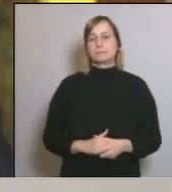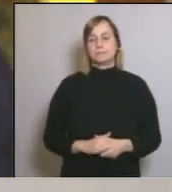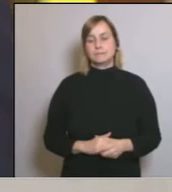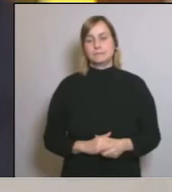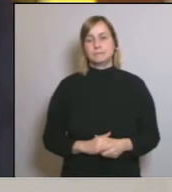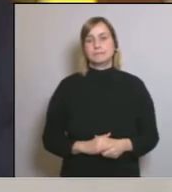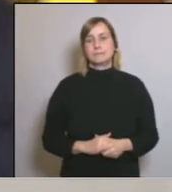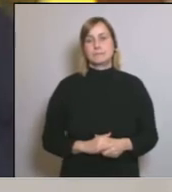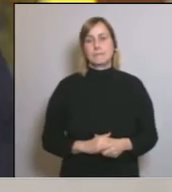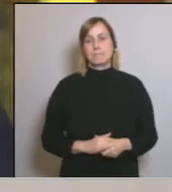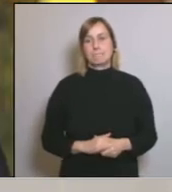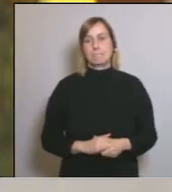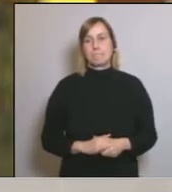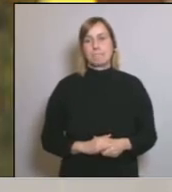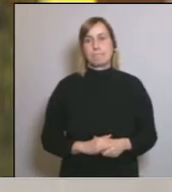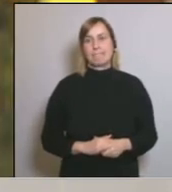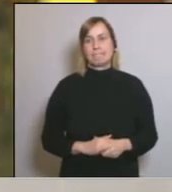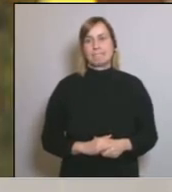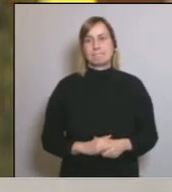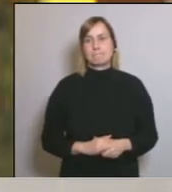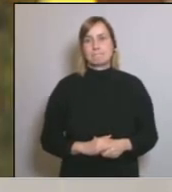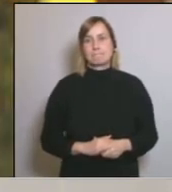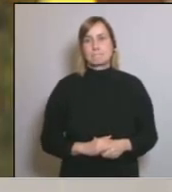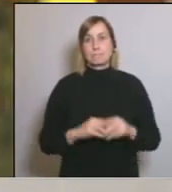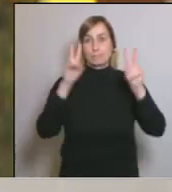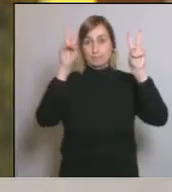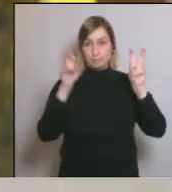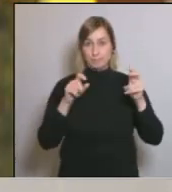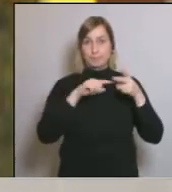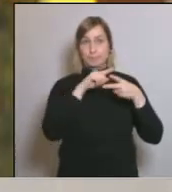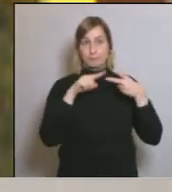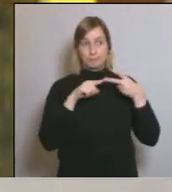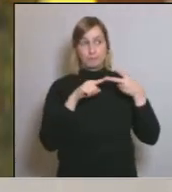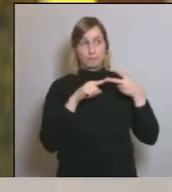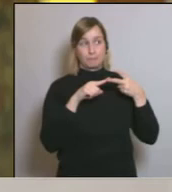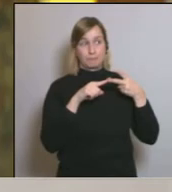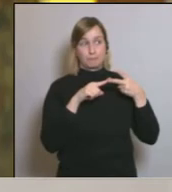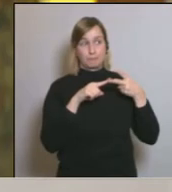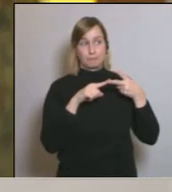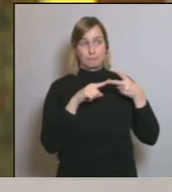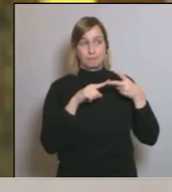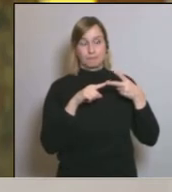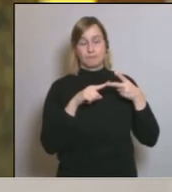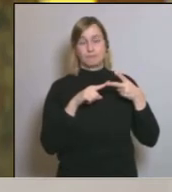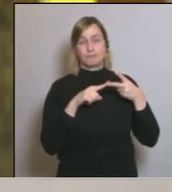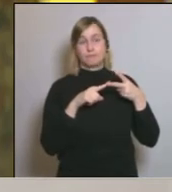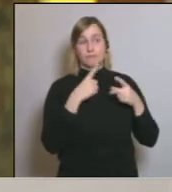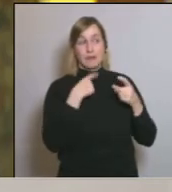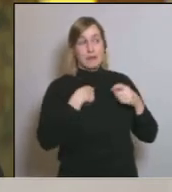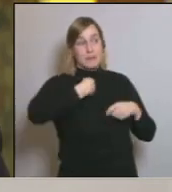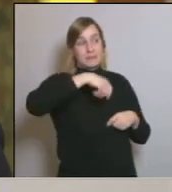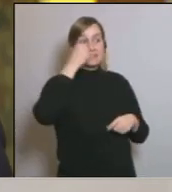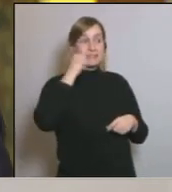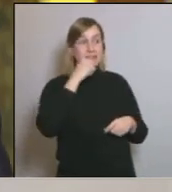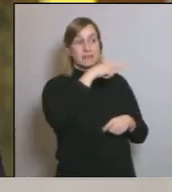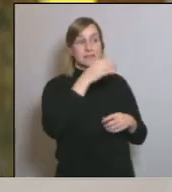Miri, sobre la segona qüestió, sobre la qüestió del president Sánchez, sobre mesures